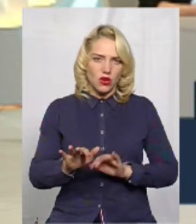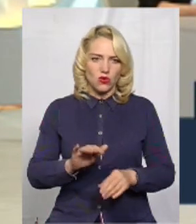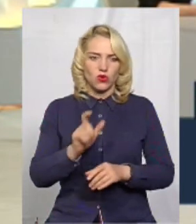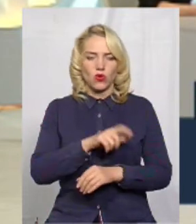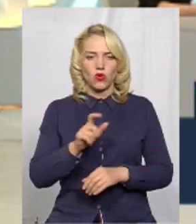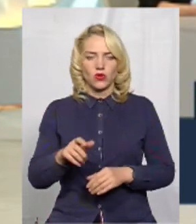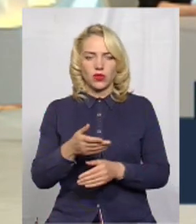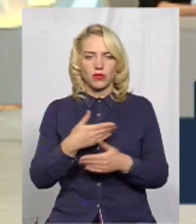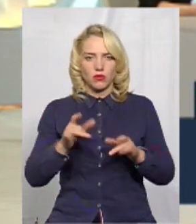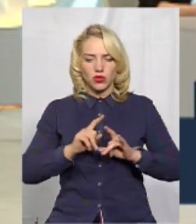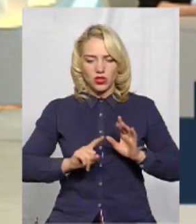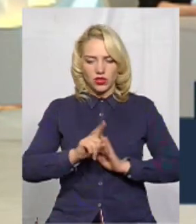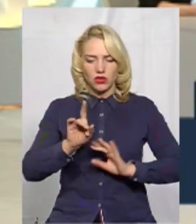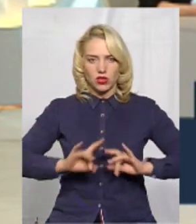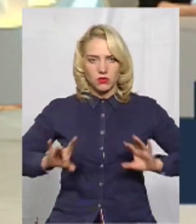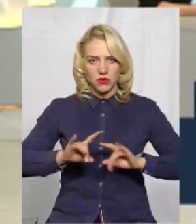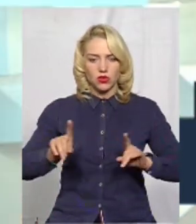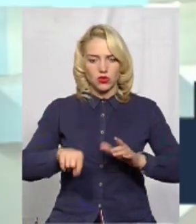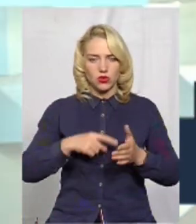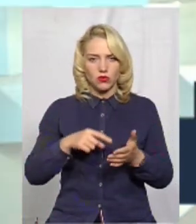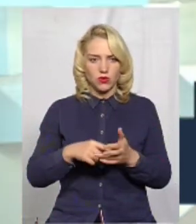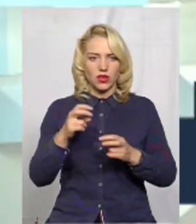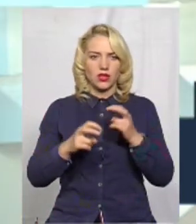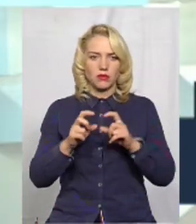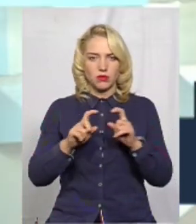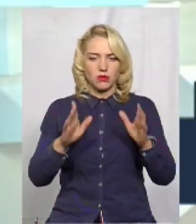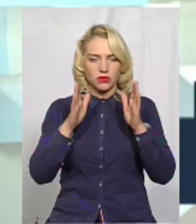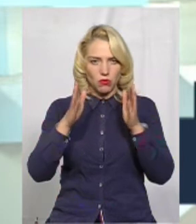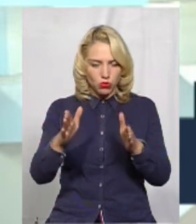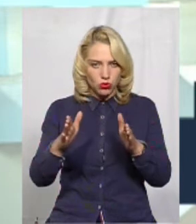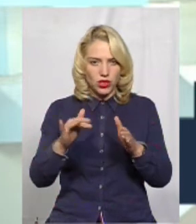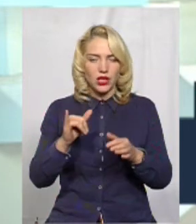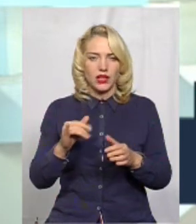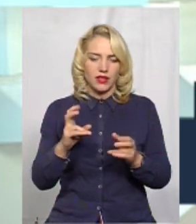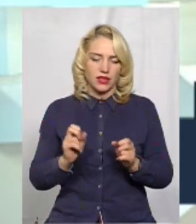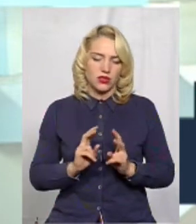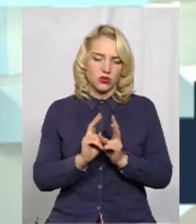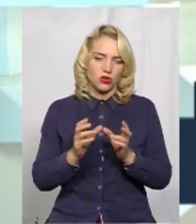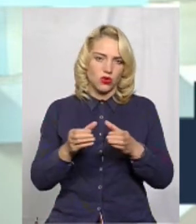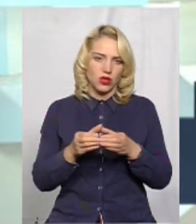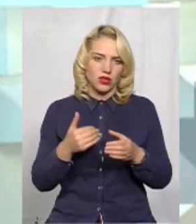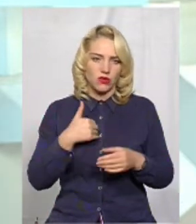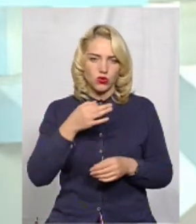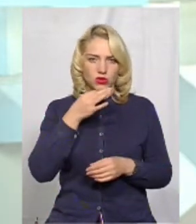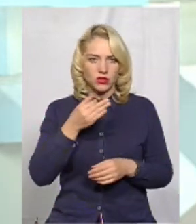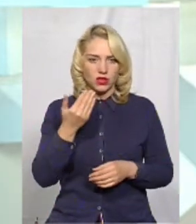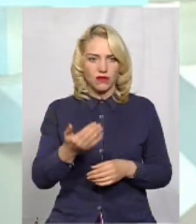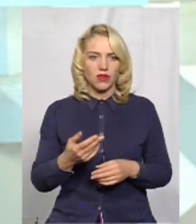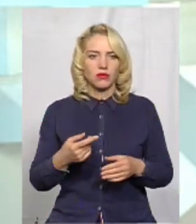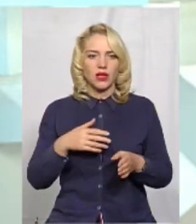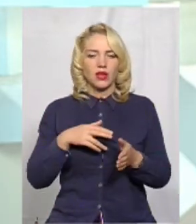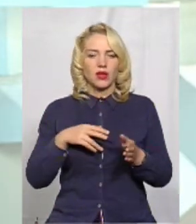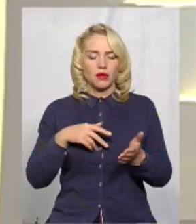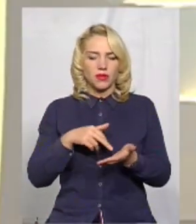почали розтлумачувати, що все-таки комунальне підприємство буде, і на зустріч колективу, хочу вам сказати, ми пішли